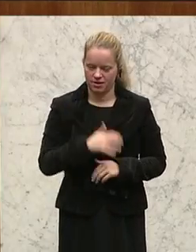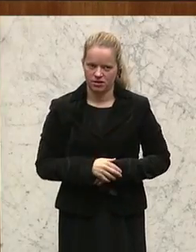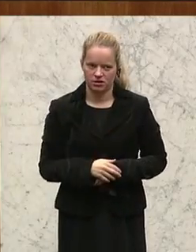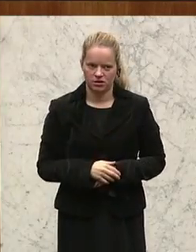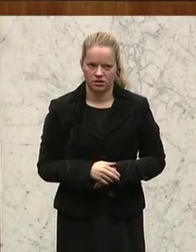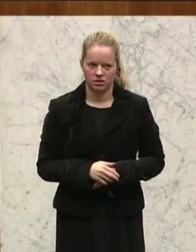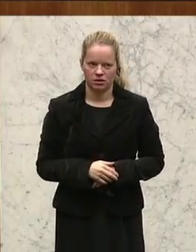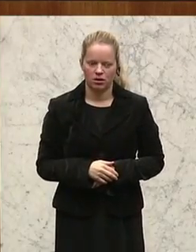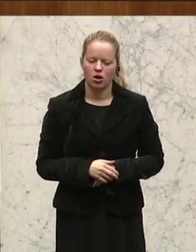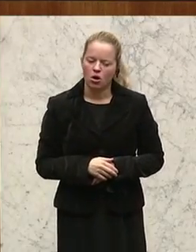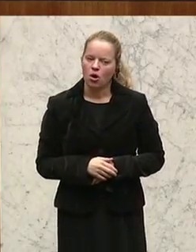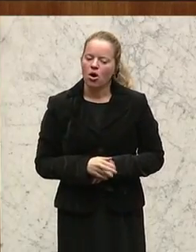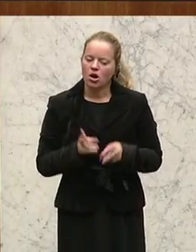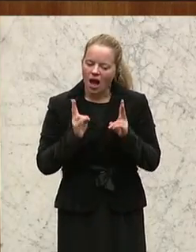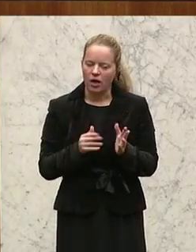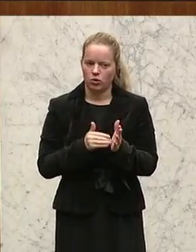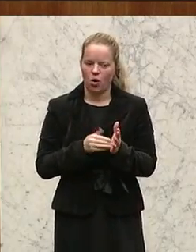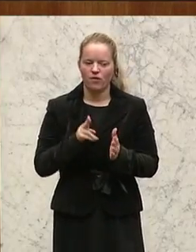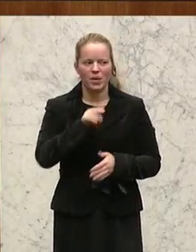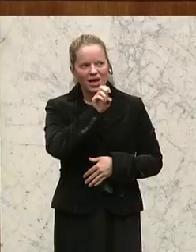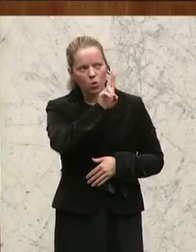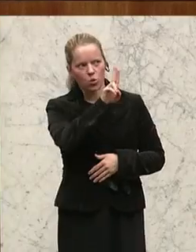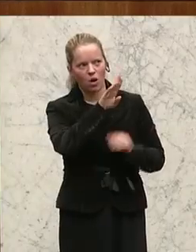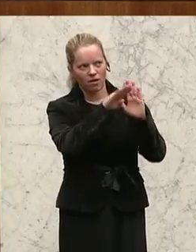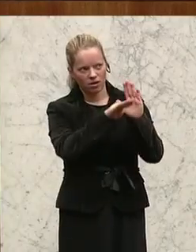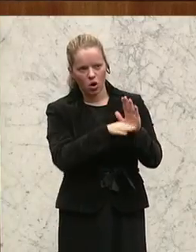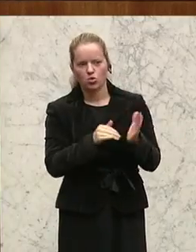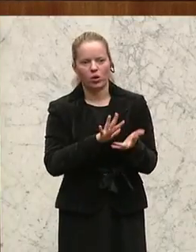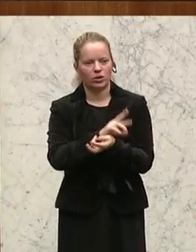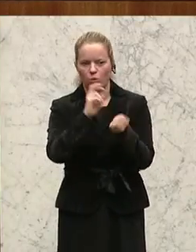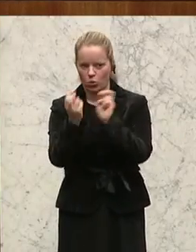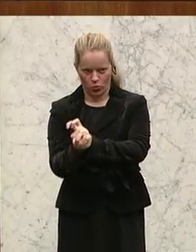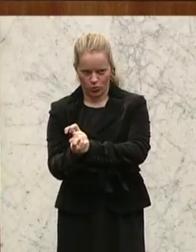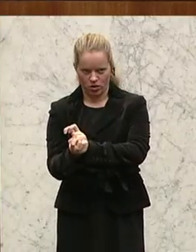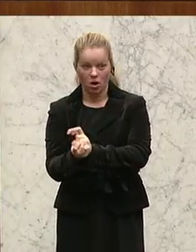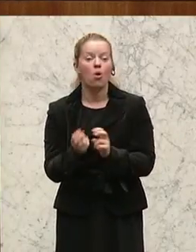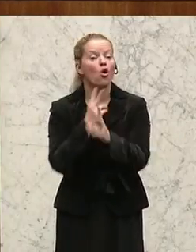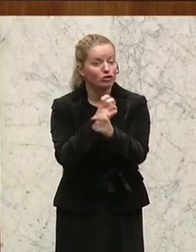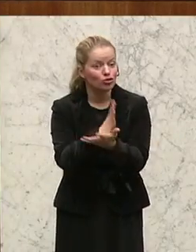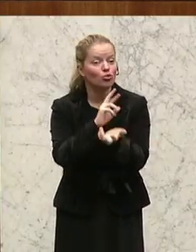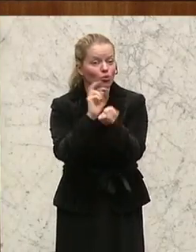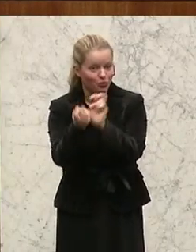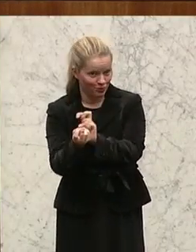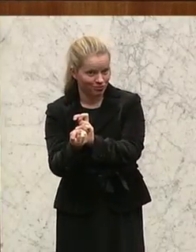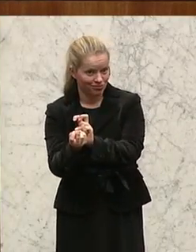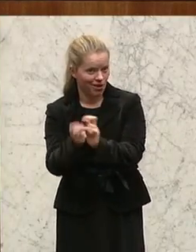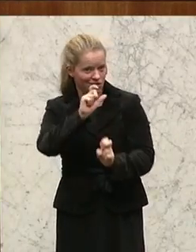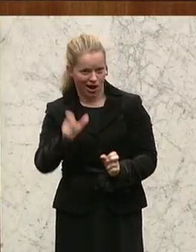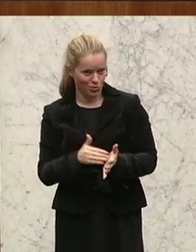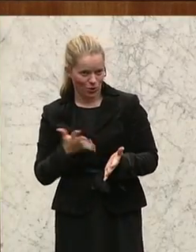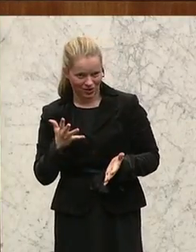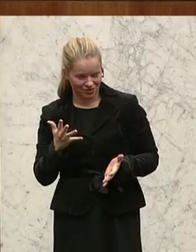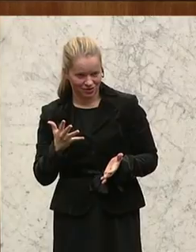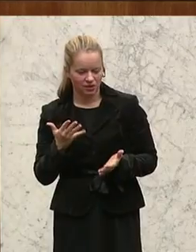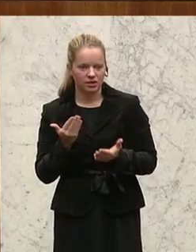Die können das noch, weil sie eine EU-Vorgabe noch nicht umgesetzt haben, die Österreich schon umgesetzt hat. Und